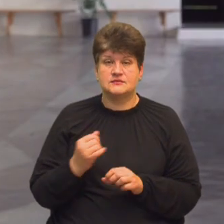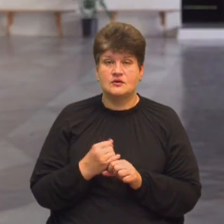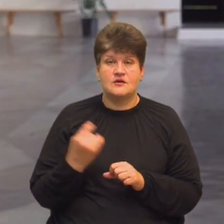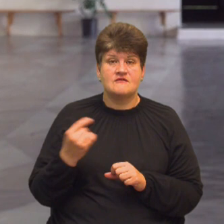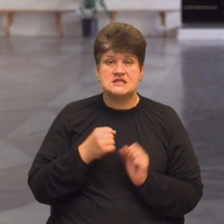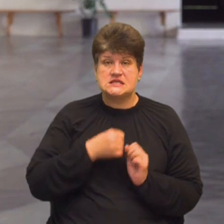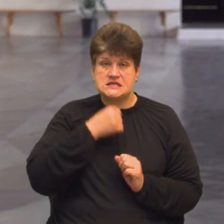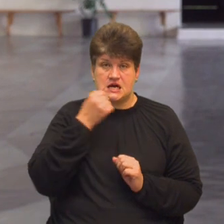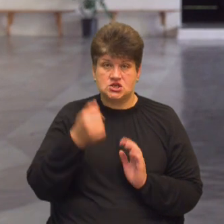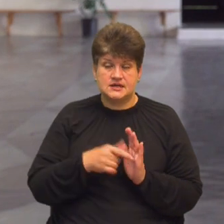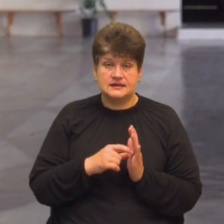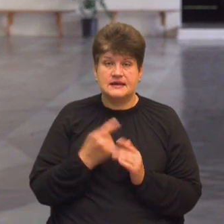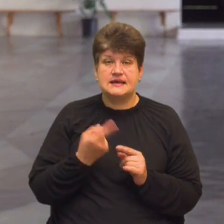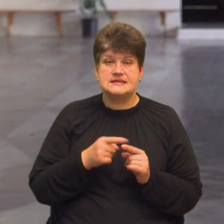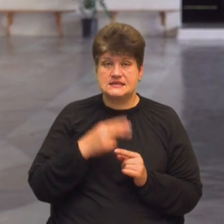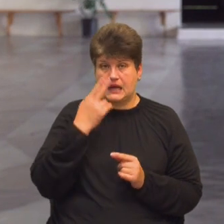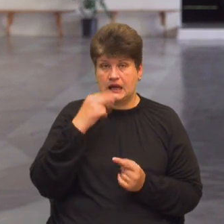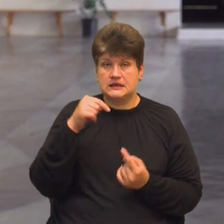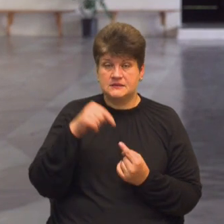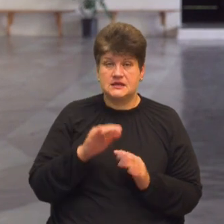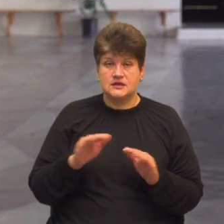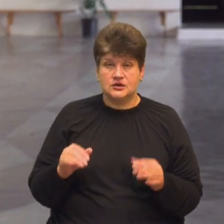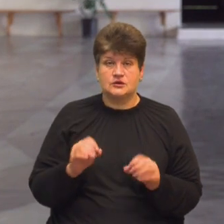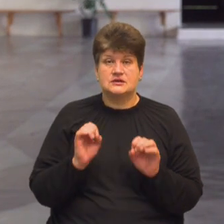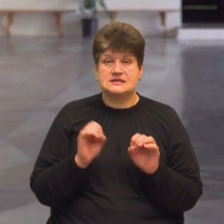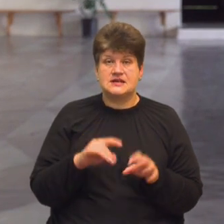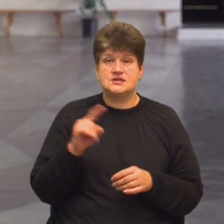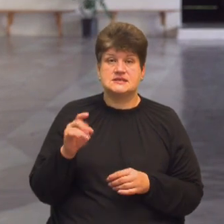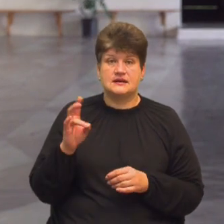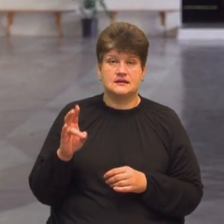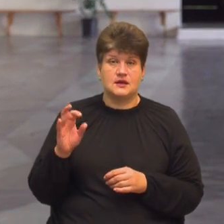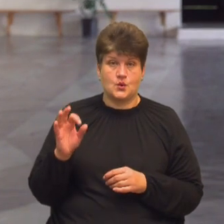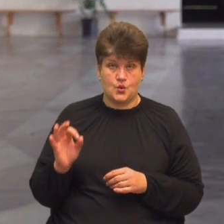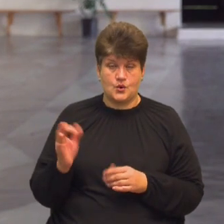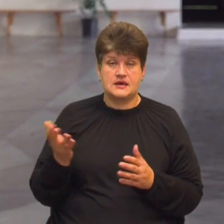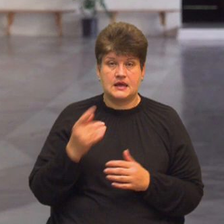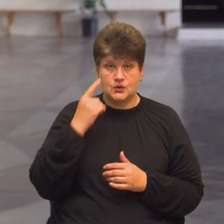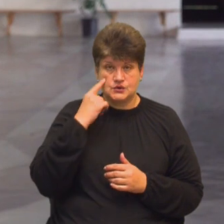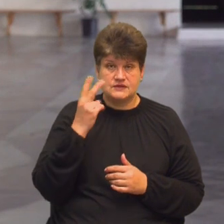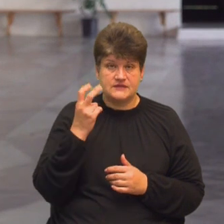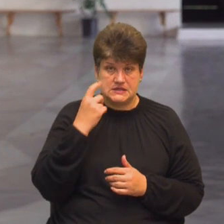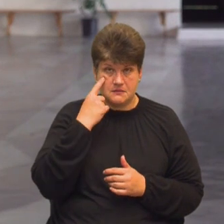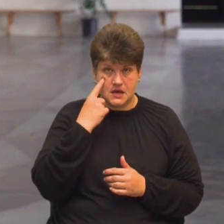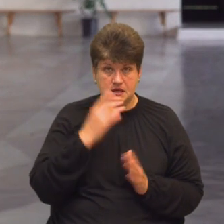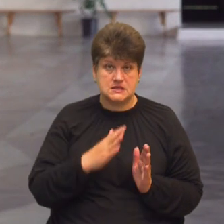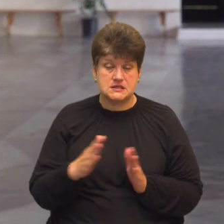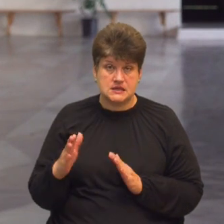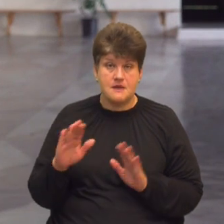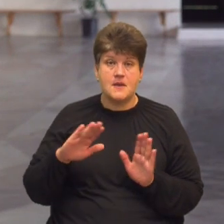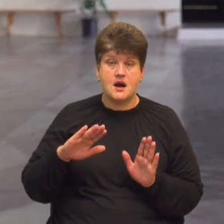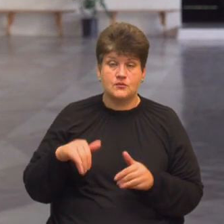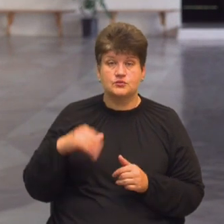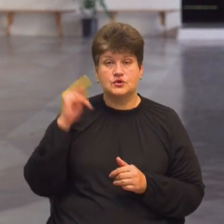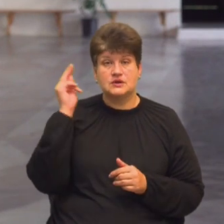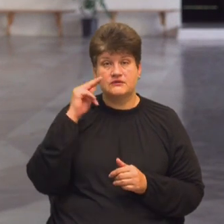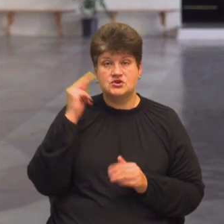класах, це є адаптація дітей і до здачі ЗНО, яке оцінюється у 200-бальній системі, і потім до навчання